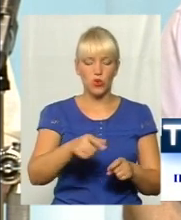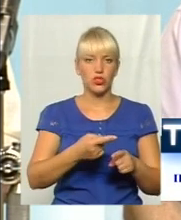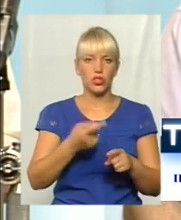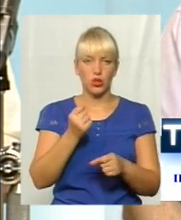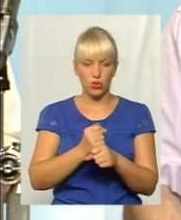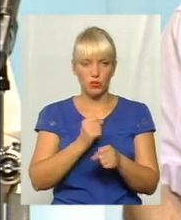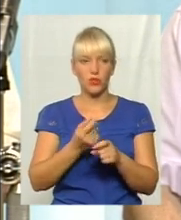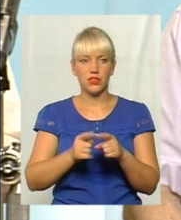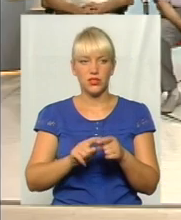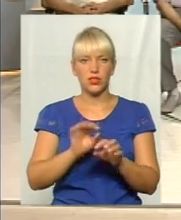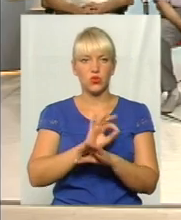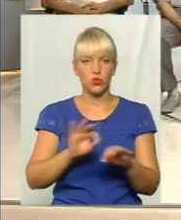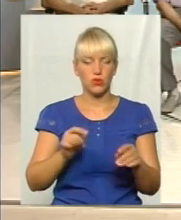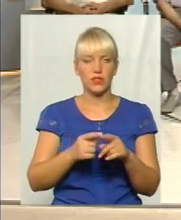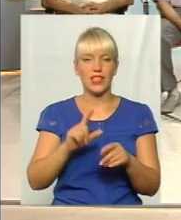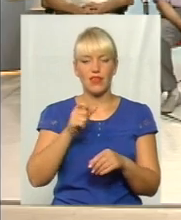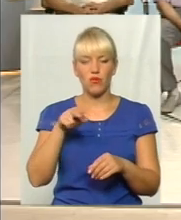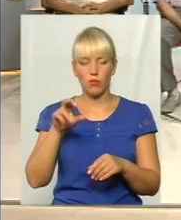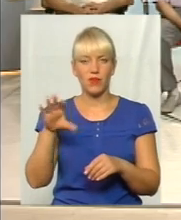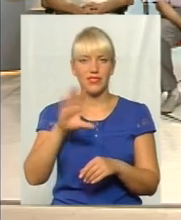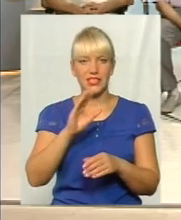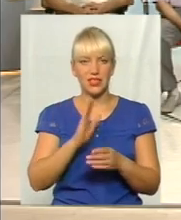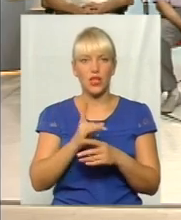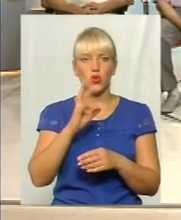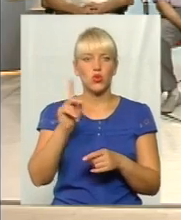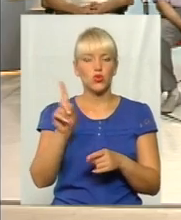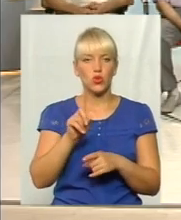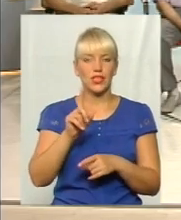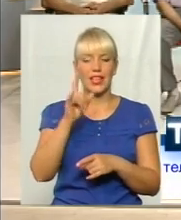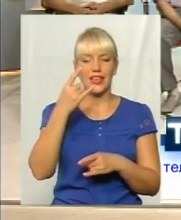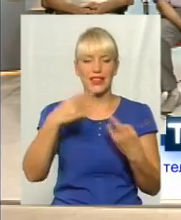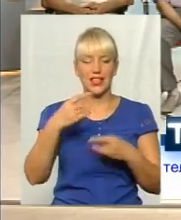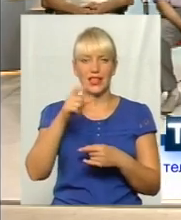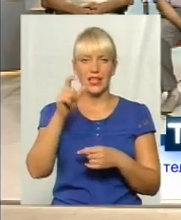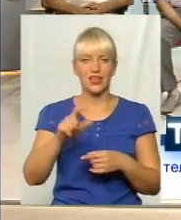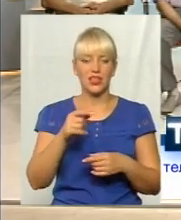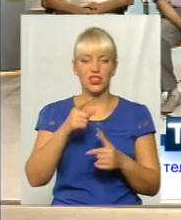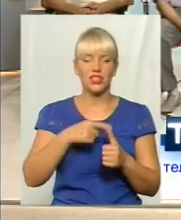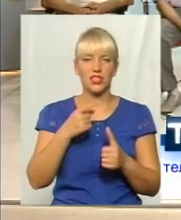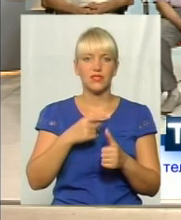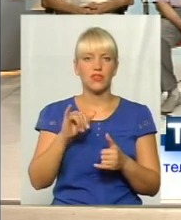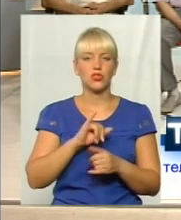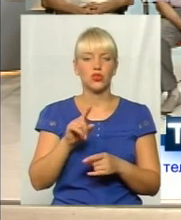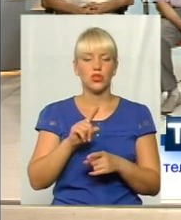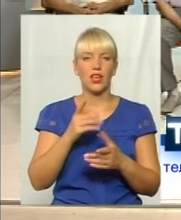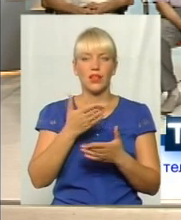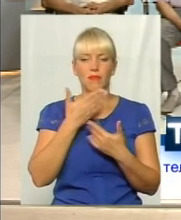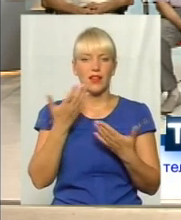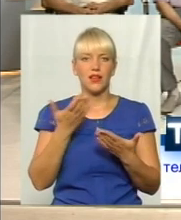це в Європі вони всі є. А те, що сьогодні телеглядац назвав, що там деяких певних умов немає для